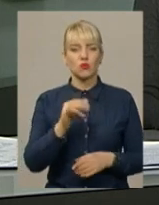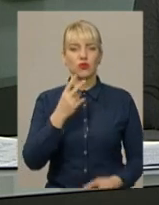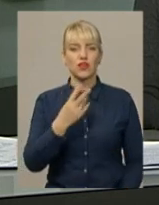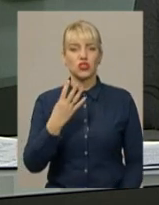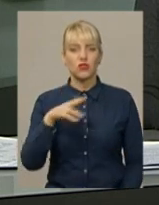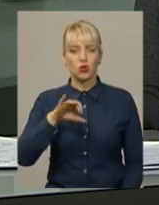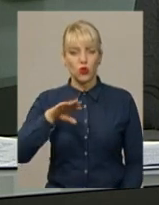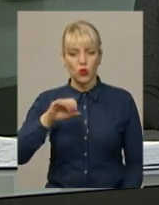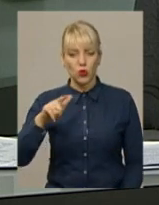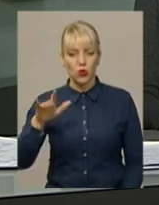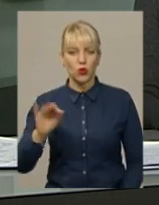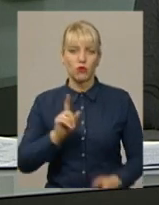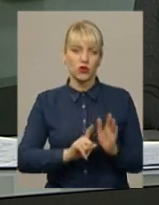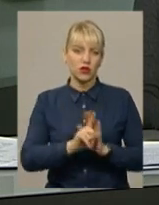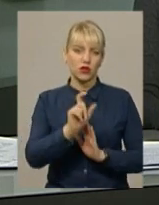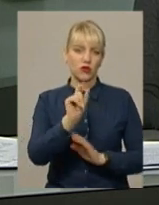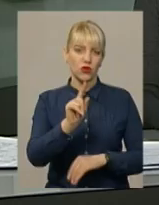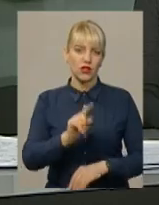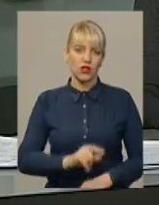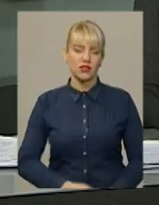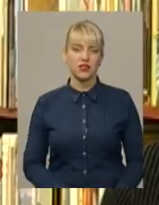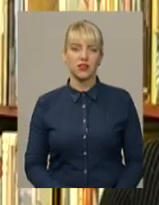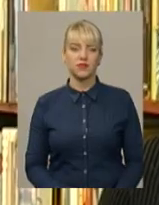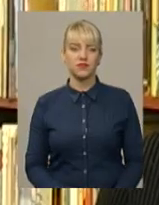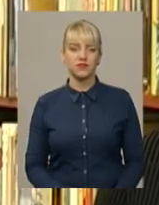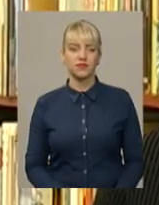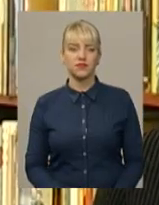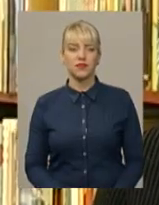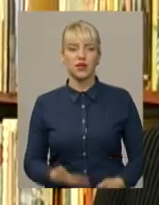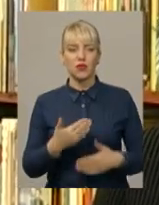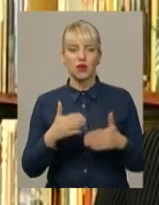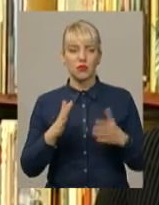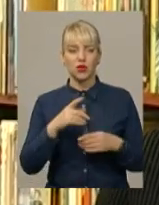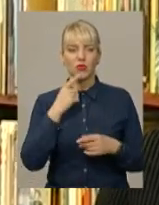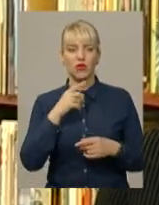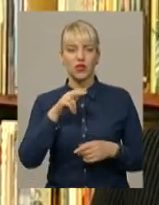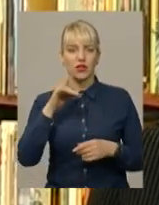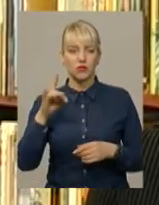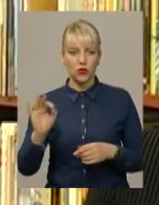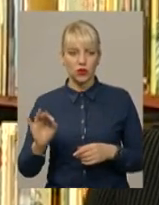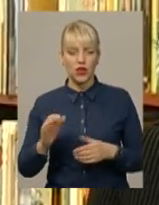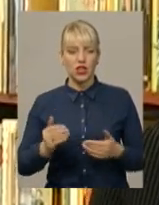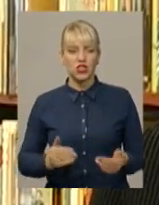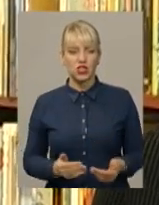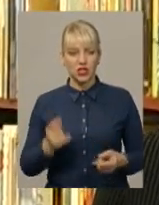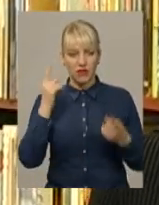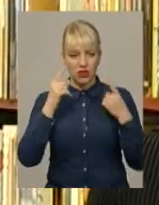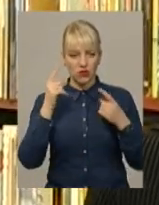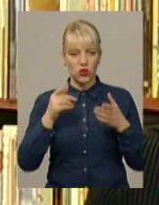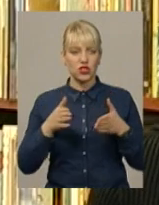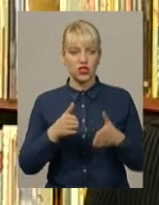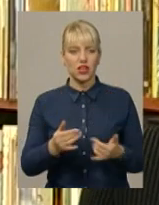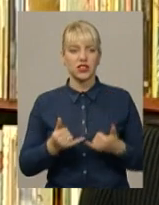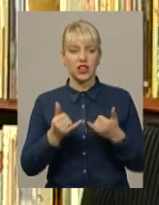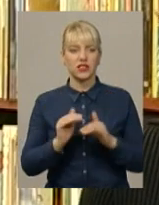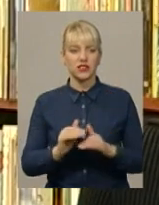Початок о 12-й годині, вхід вільний. Ми будемо говорити про життєвий і творчий шлях, але для